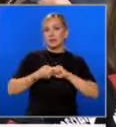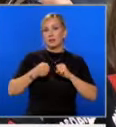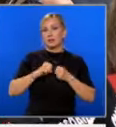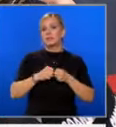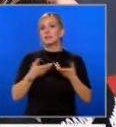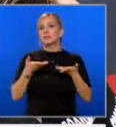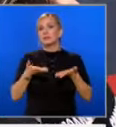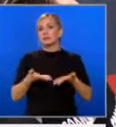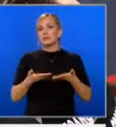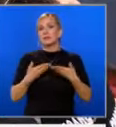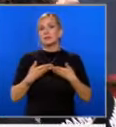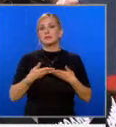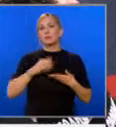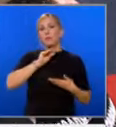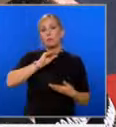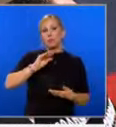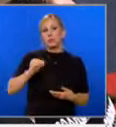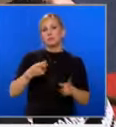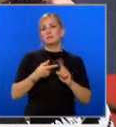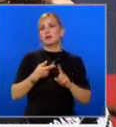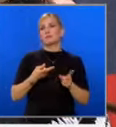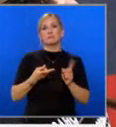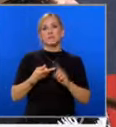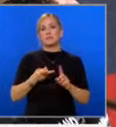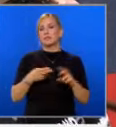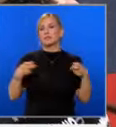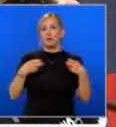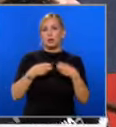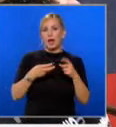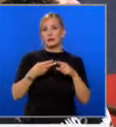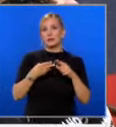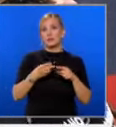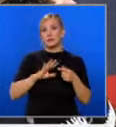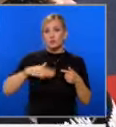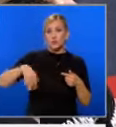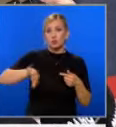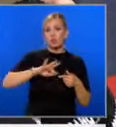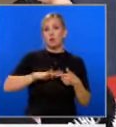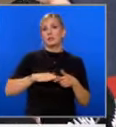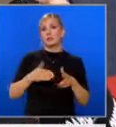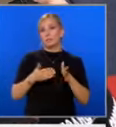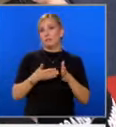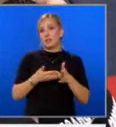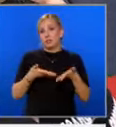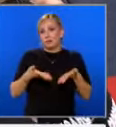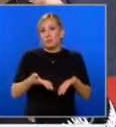популизма, с войната, с всичко, което се причинява в момента в света.